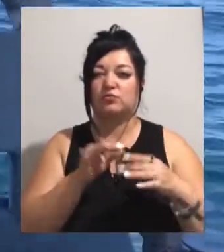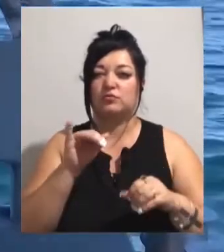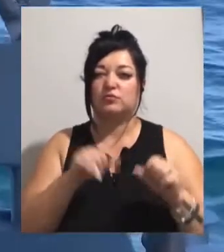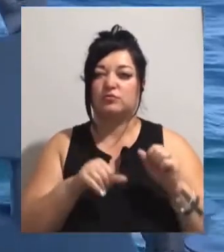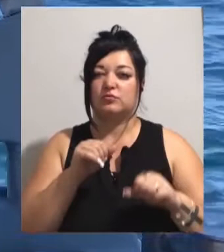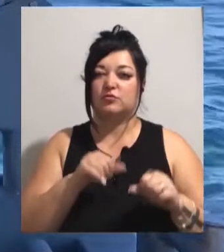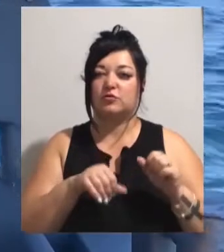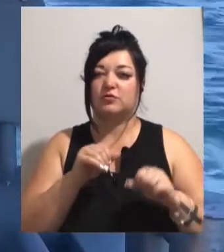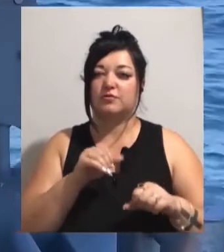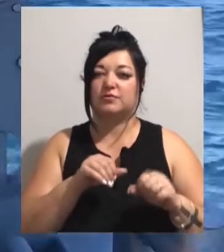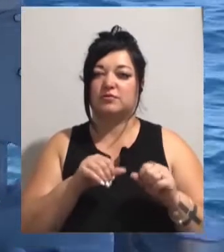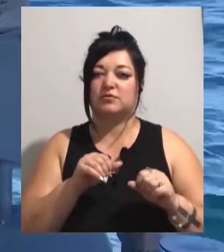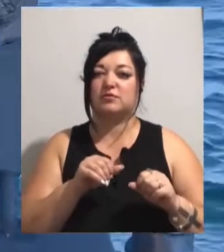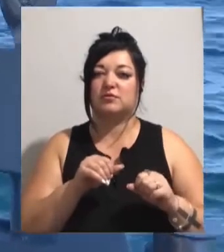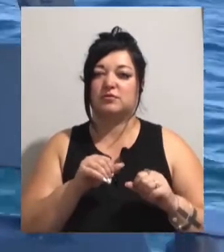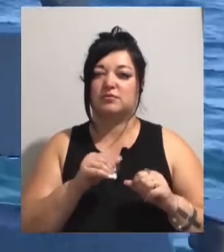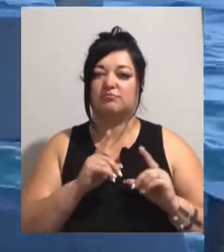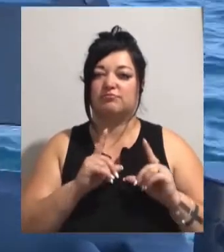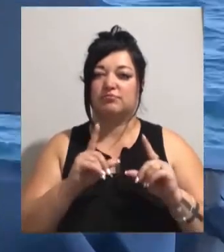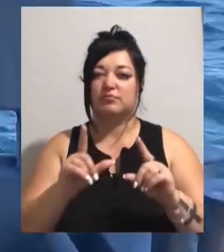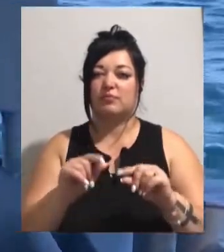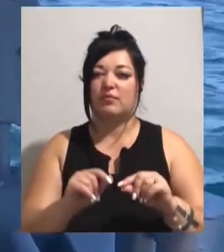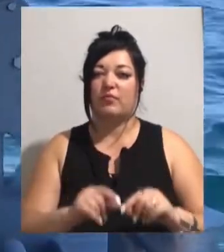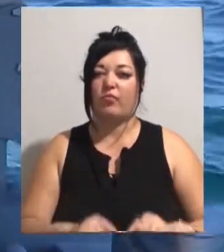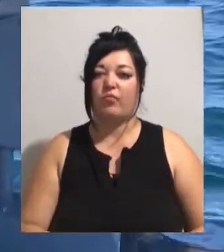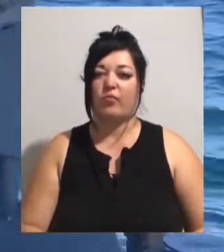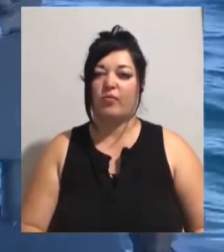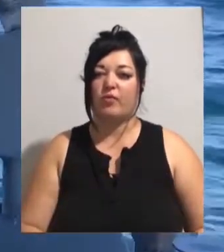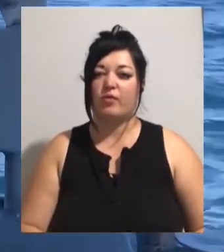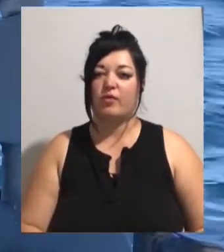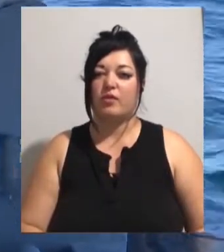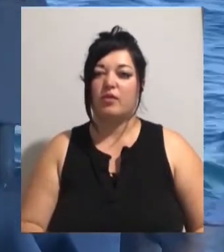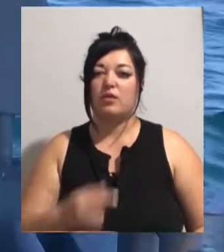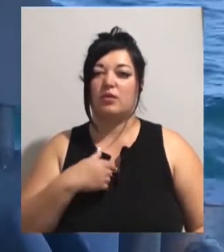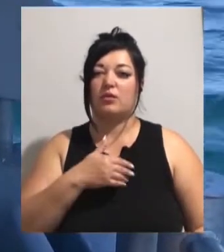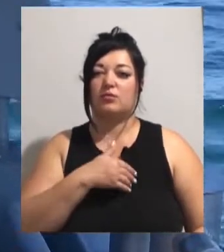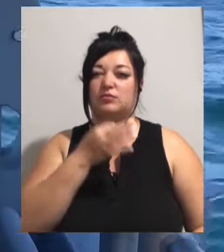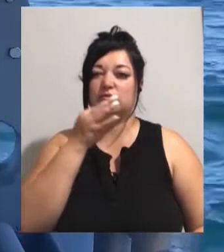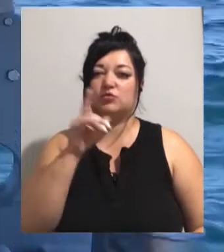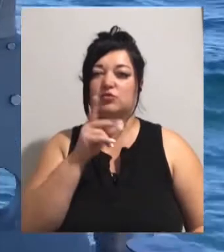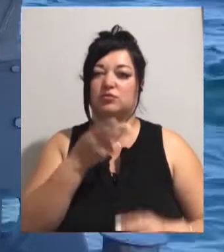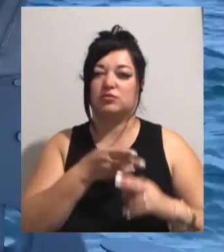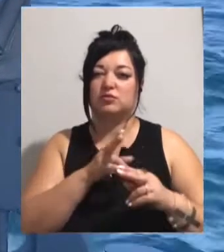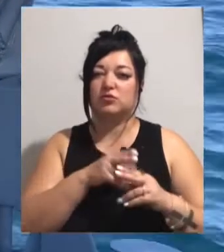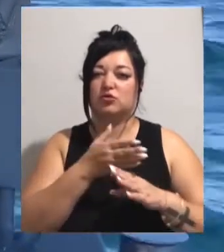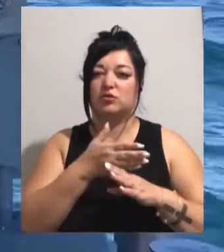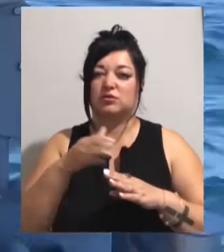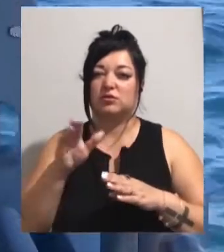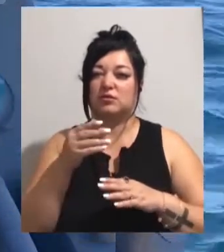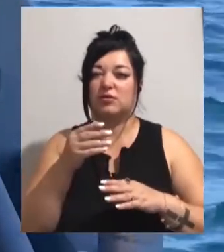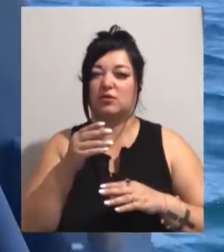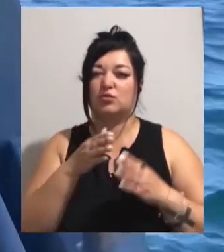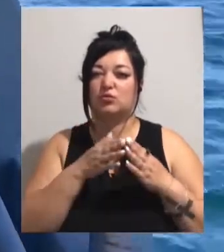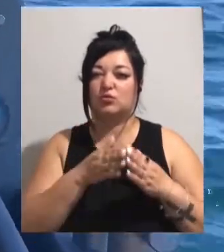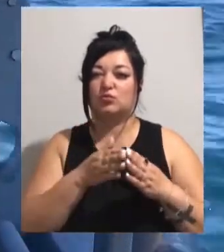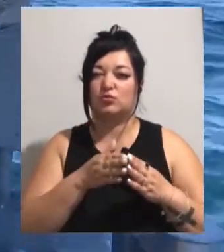підтоплення. Також ви бачите, що кермова частина судна зараз піднята